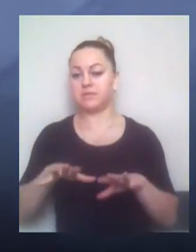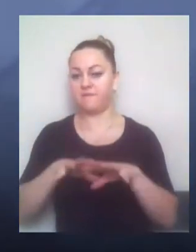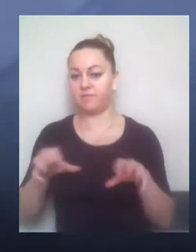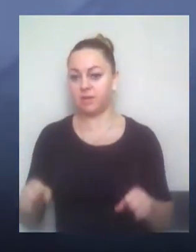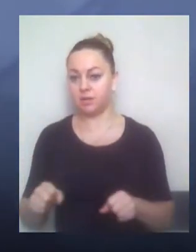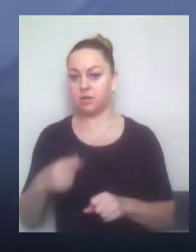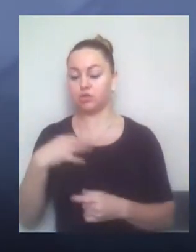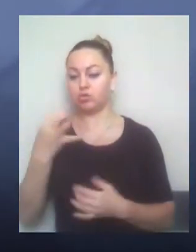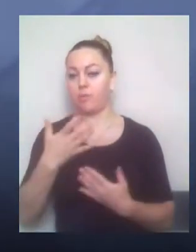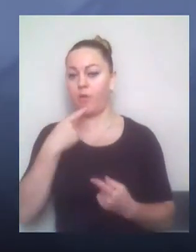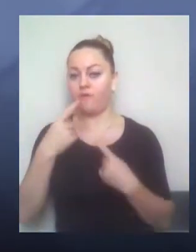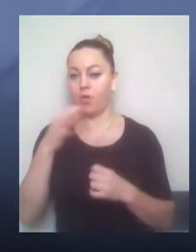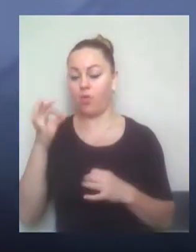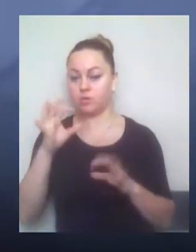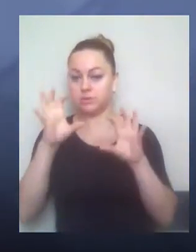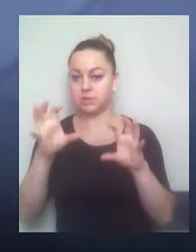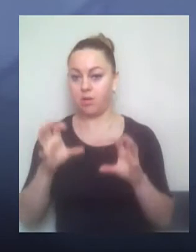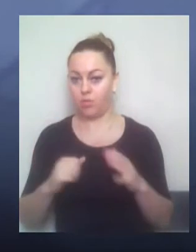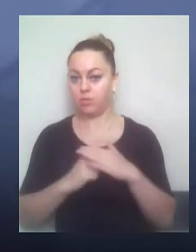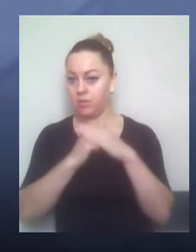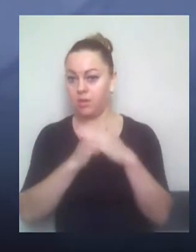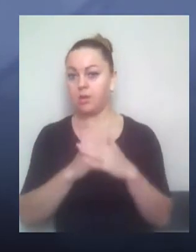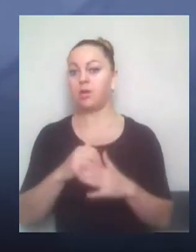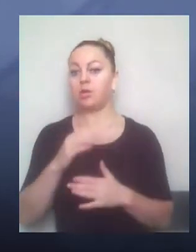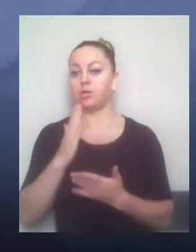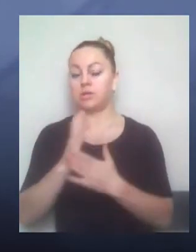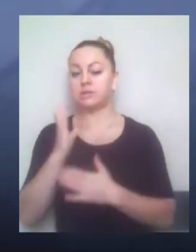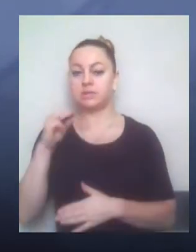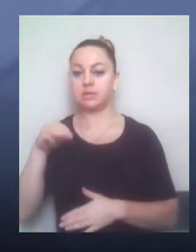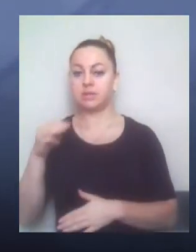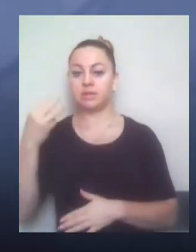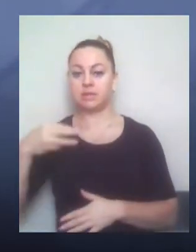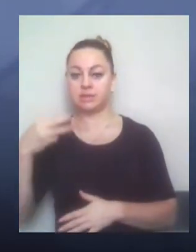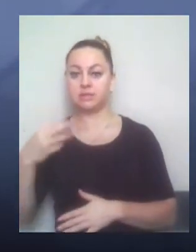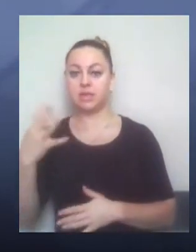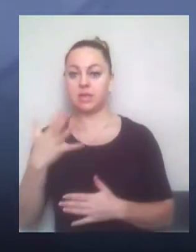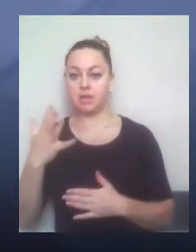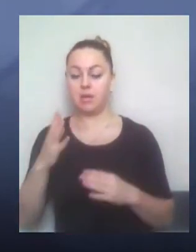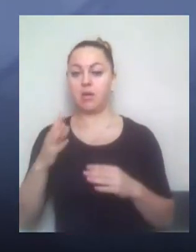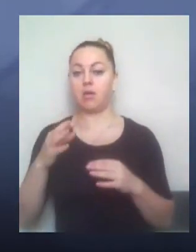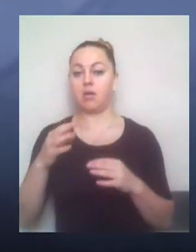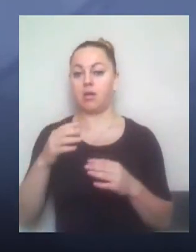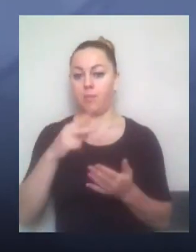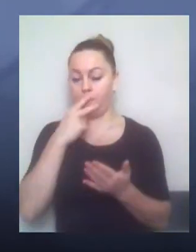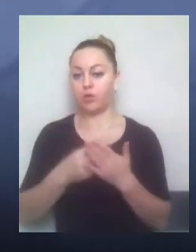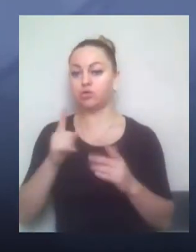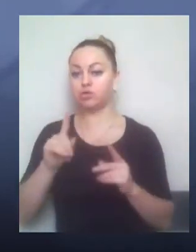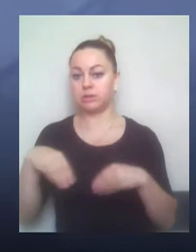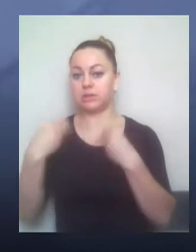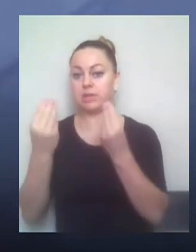і посилаємося на закон, то є конкретно також і стаття 30, яка у свою чергу надає такі повноваження органам місцевого самоврядування.